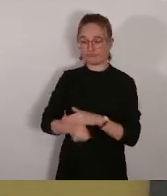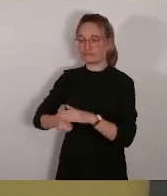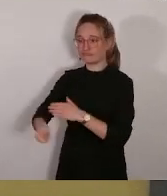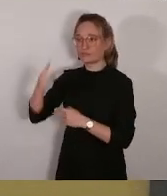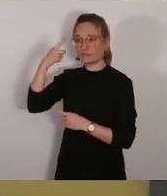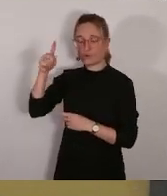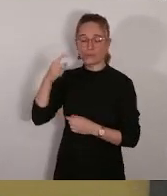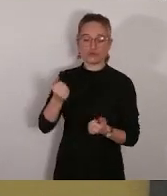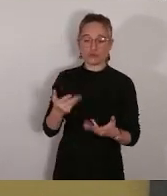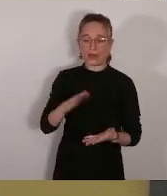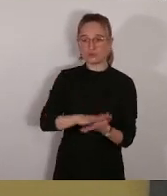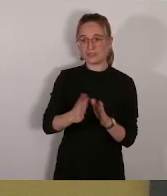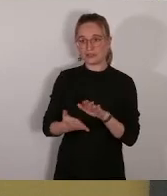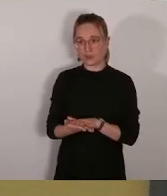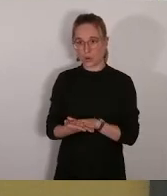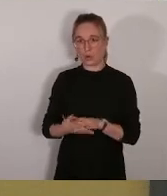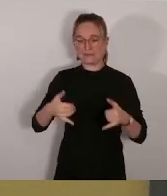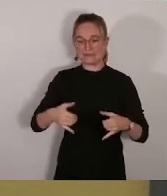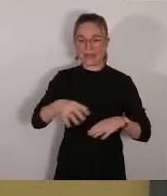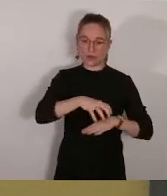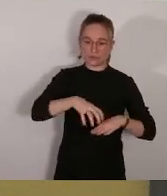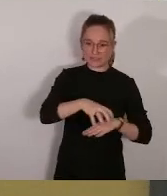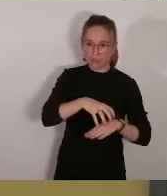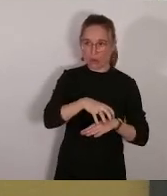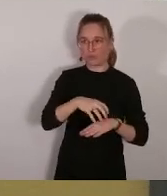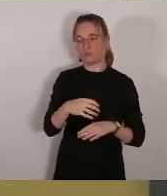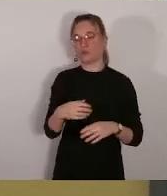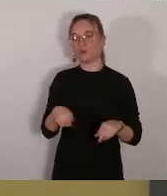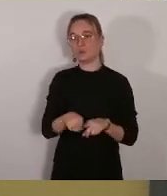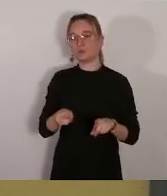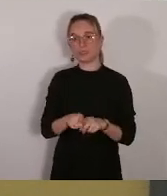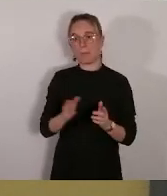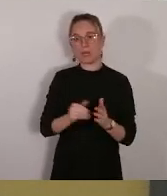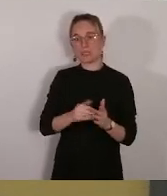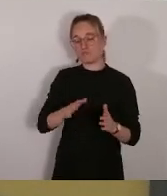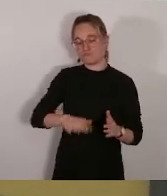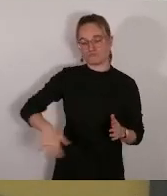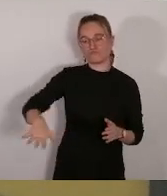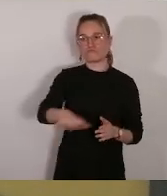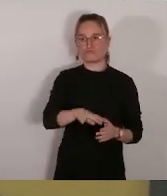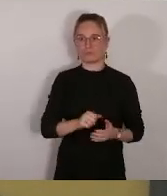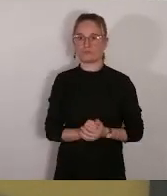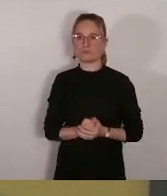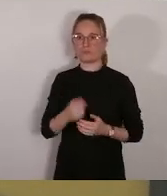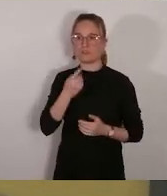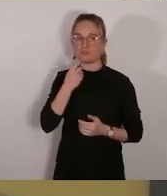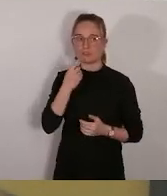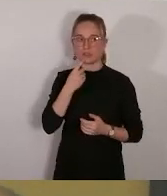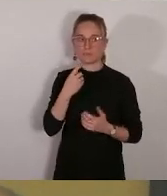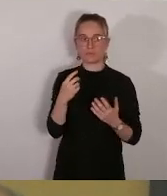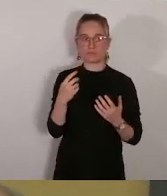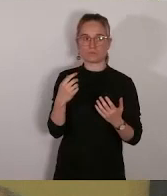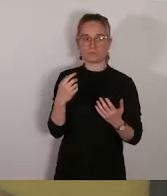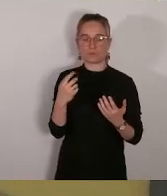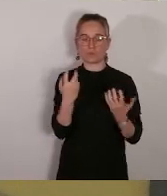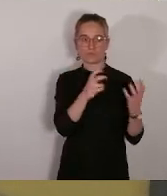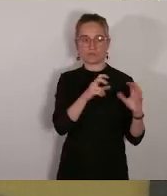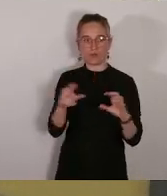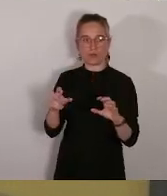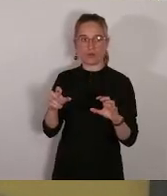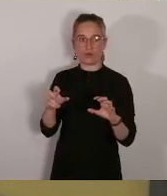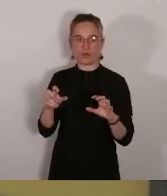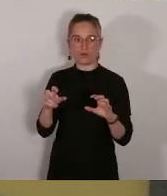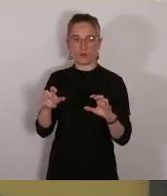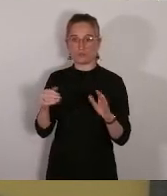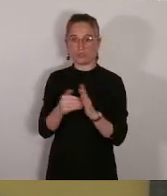mais de Marseille aussi. Sur une enveloppe de 25 870 euros, il y a quatre associations du premier secteur